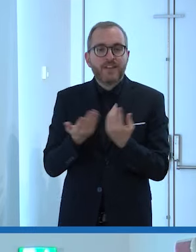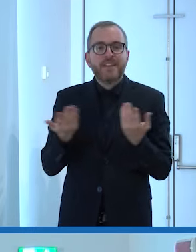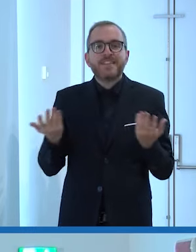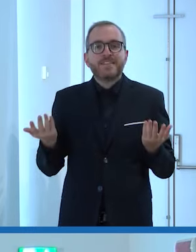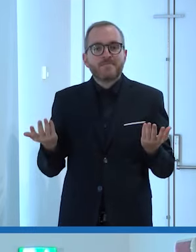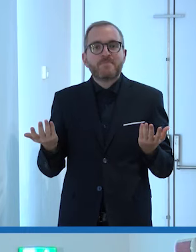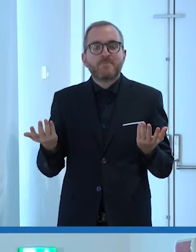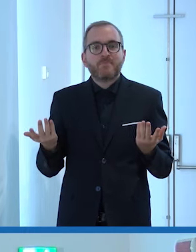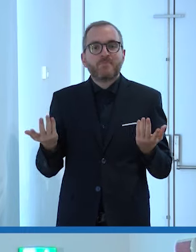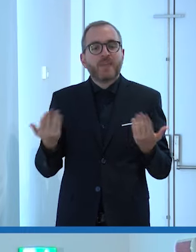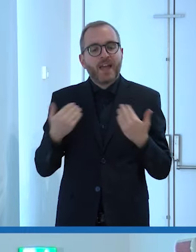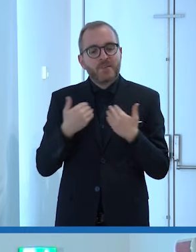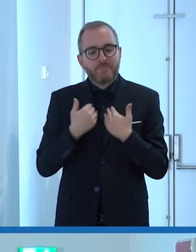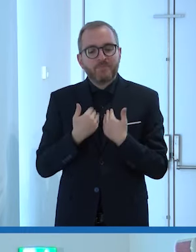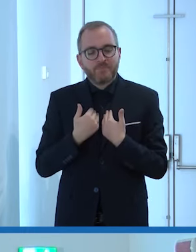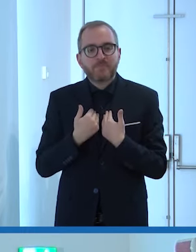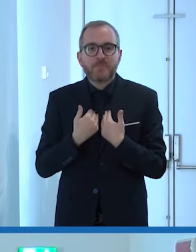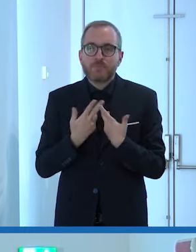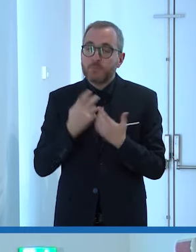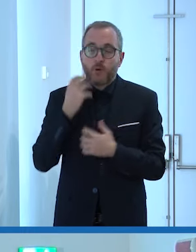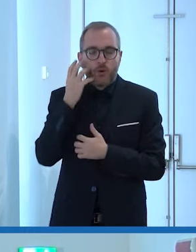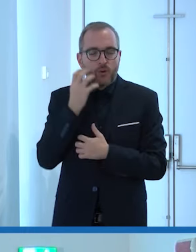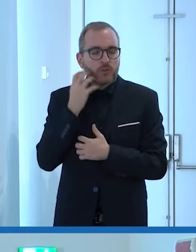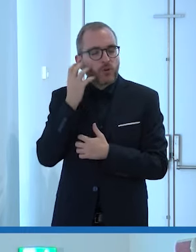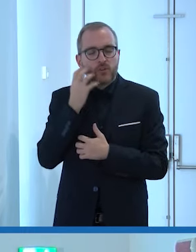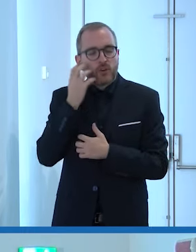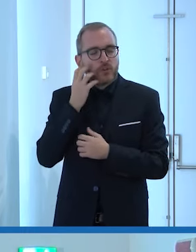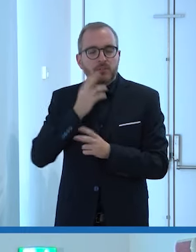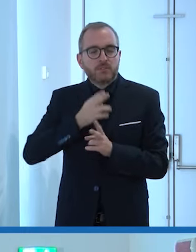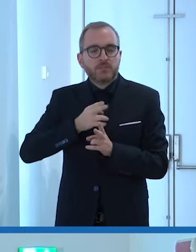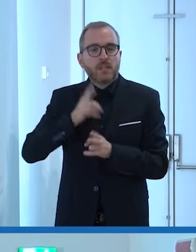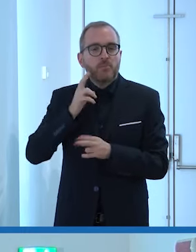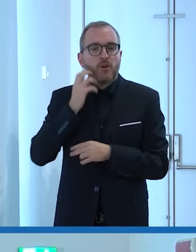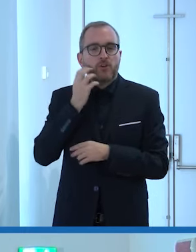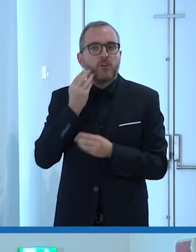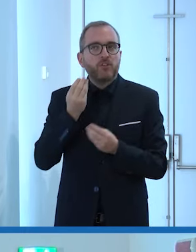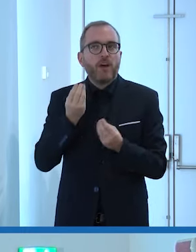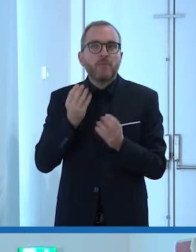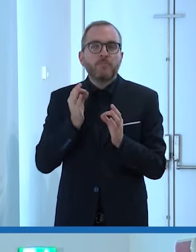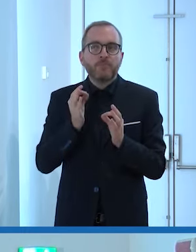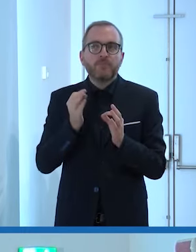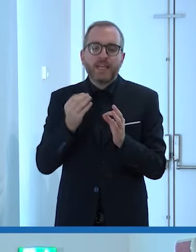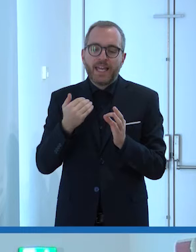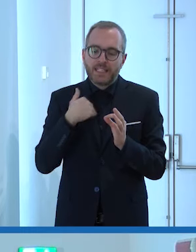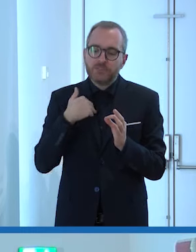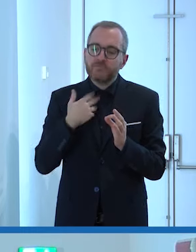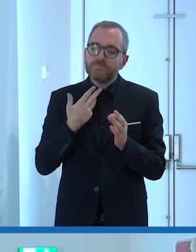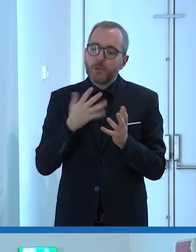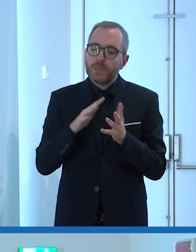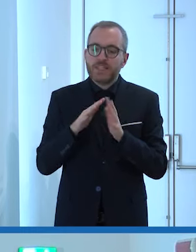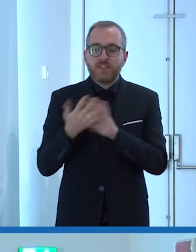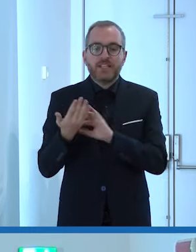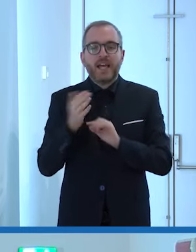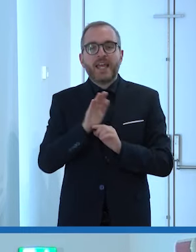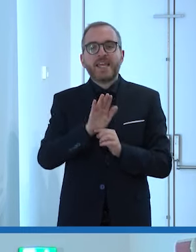la cosa che mi rende più orgogliosa in tutto ciò è che sono diventata un esempio